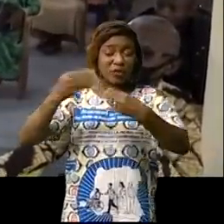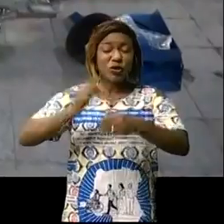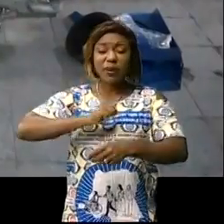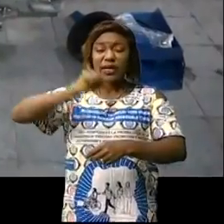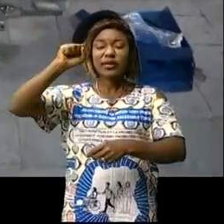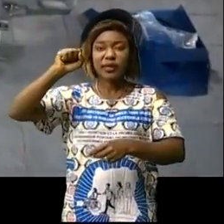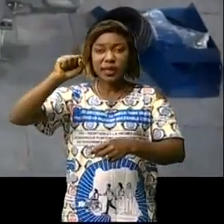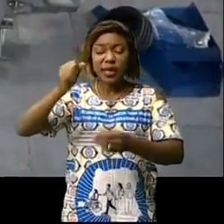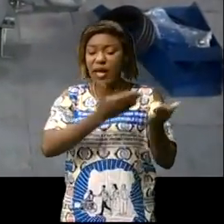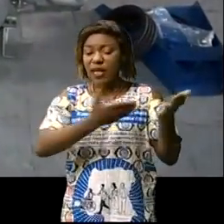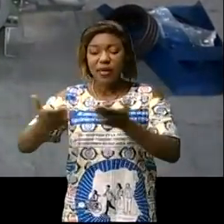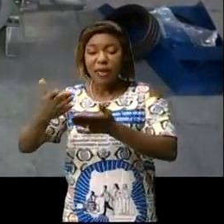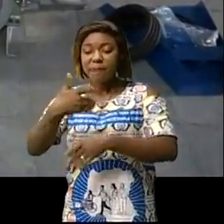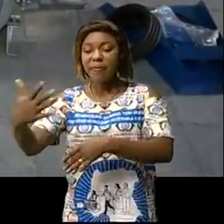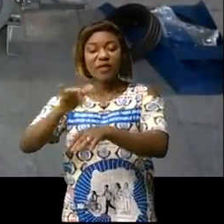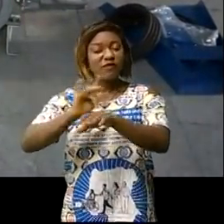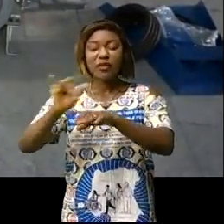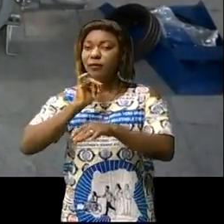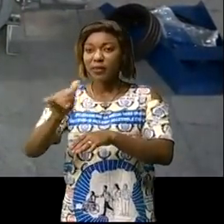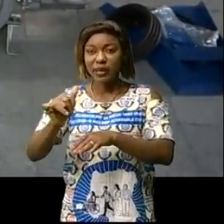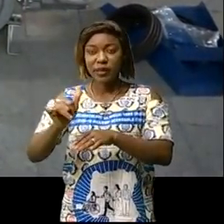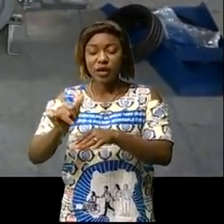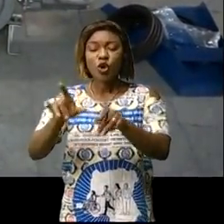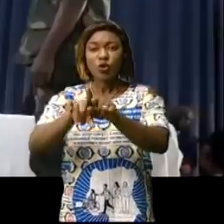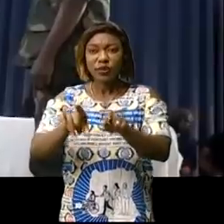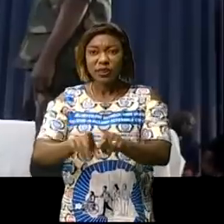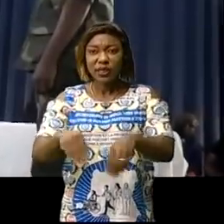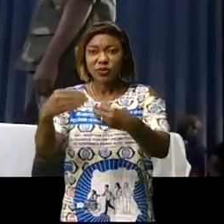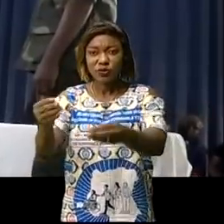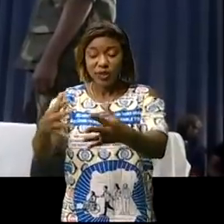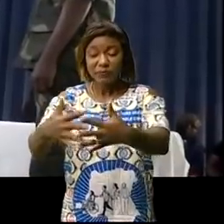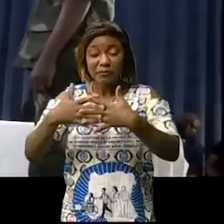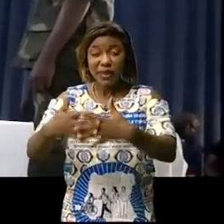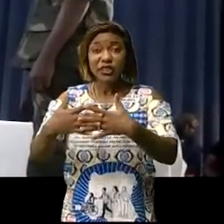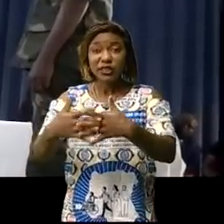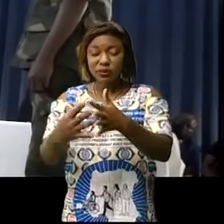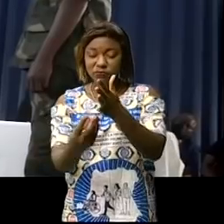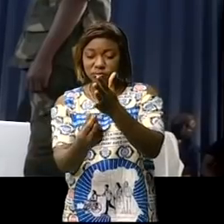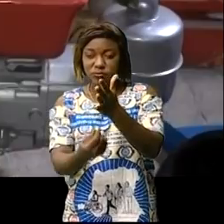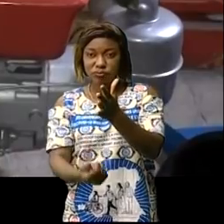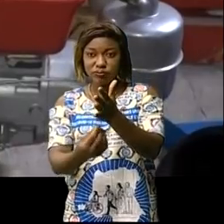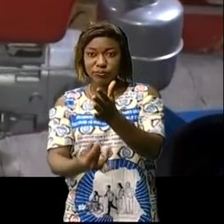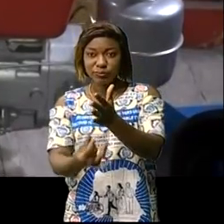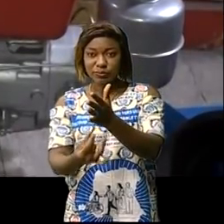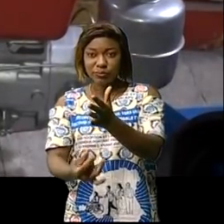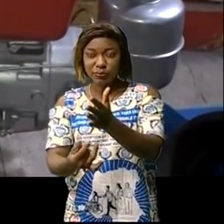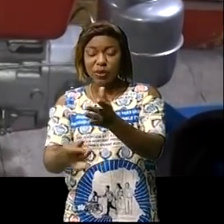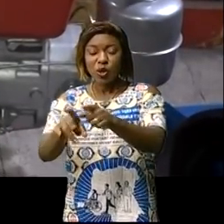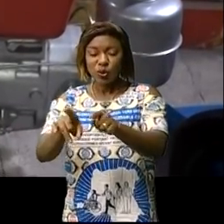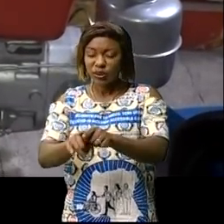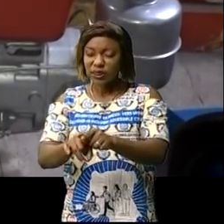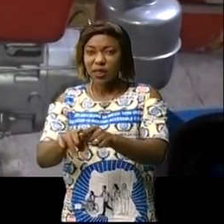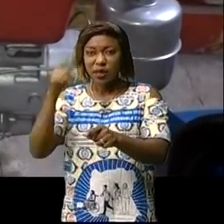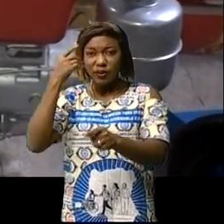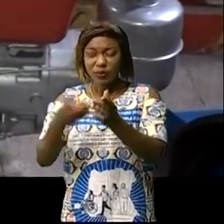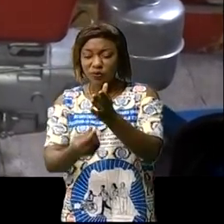n'est pas venue même réduit dans sa gibessière un moulin industriel pourvant permettre à ces derniers de ne jamais manquer